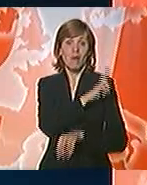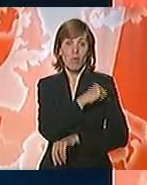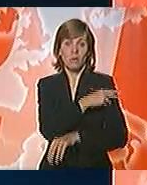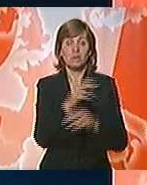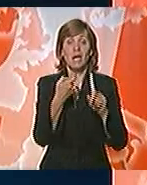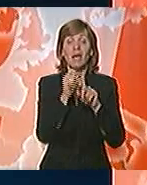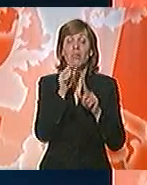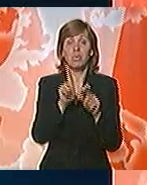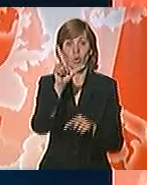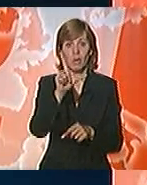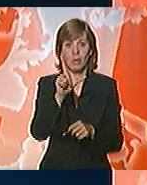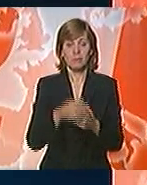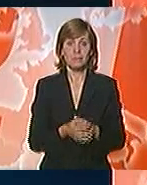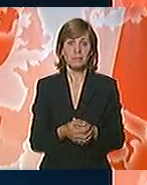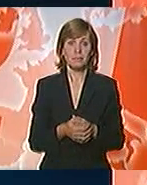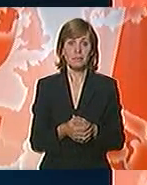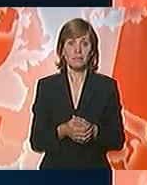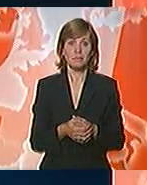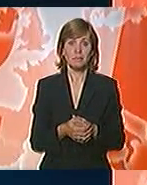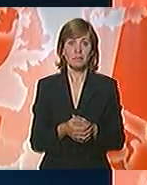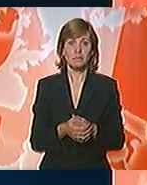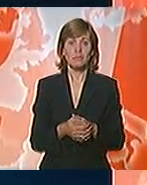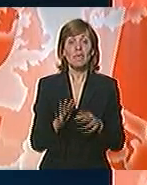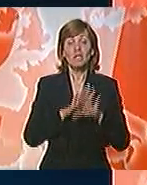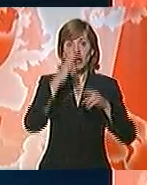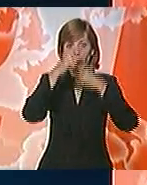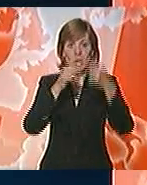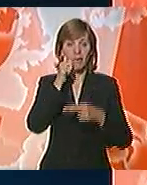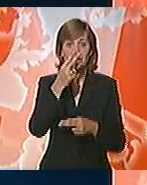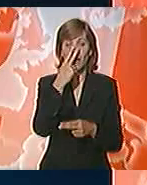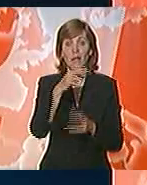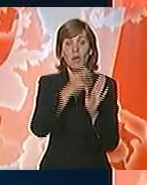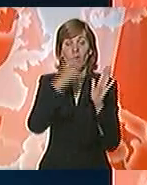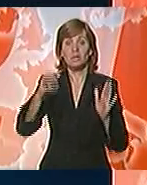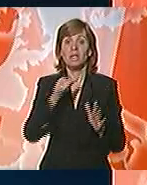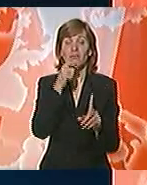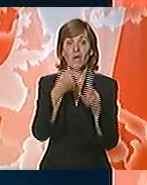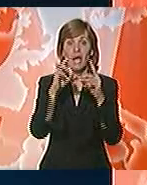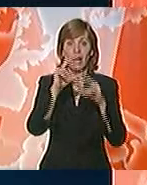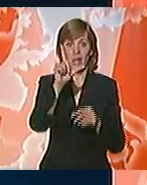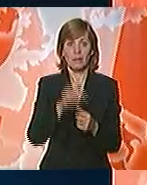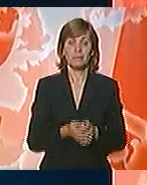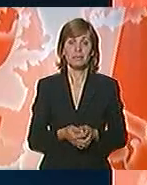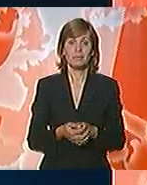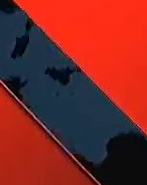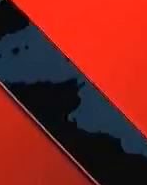Kabulu Saeed Kabir Amiri. Širi pregled vesti gledajte u nastavku na našem infokanalu.